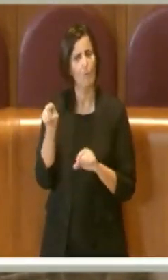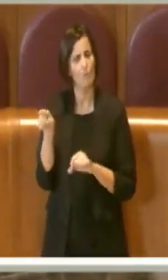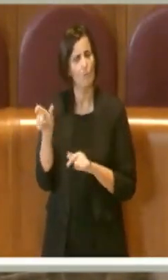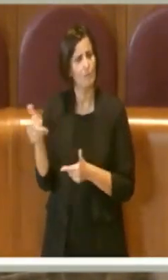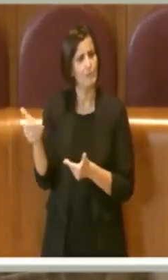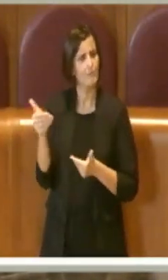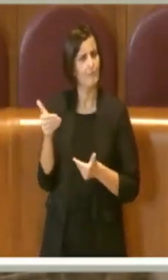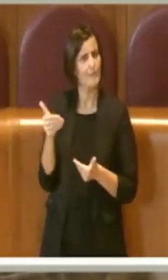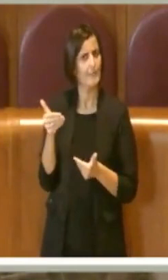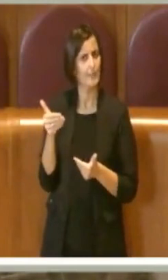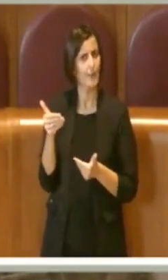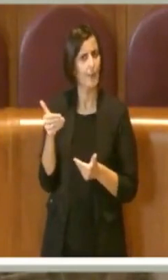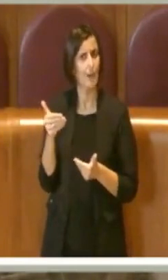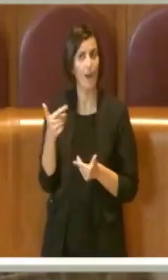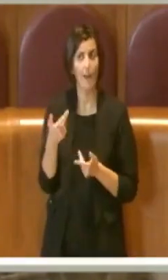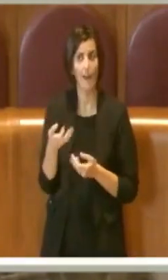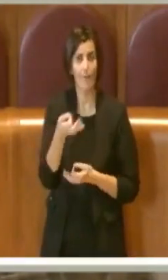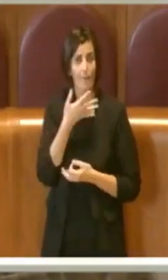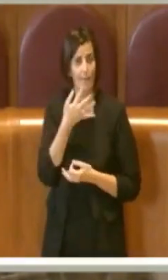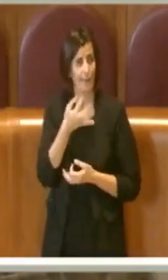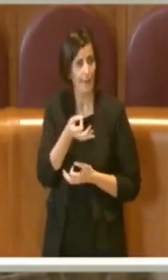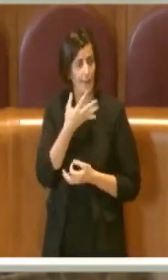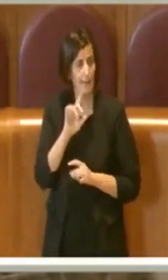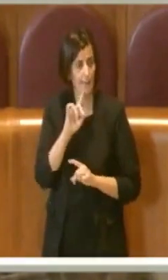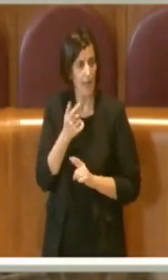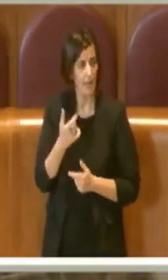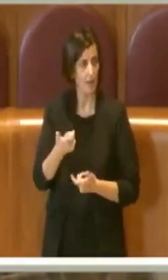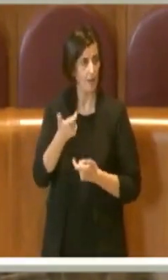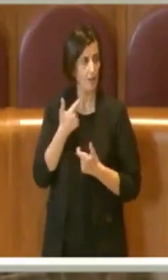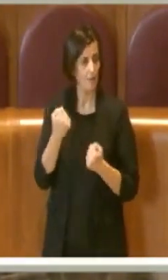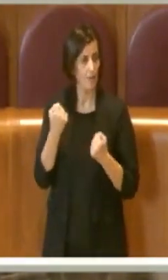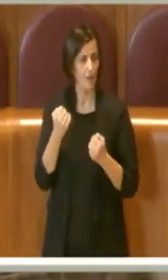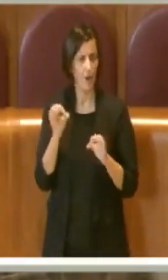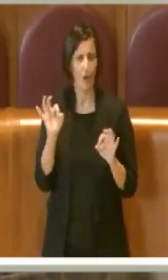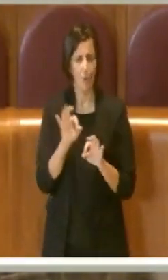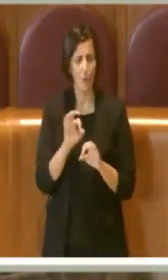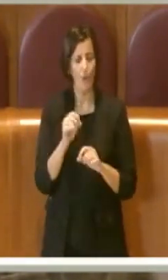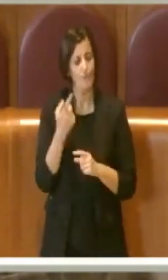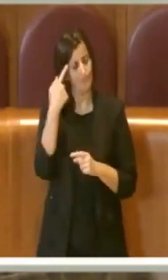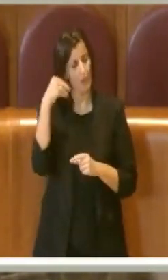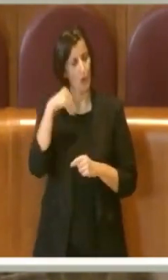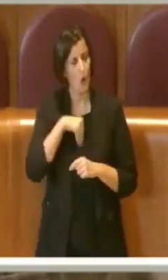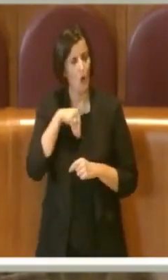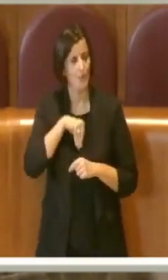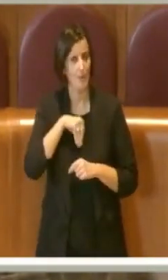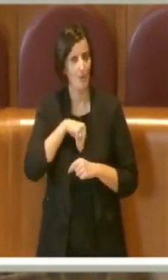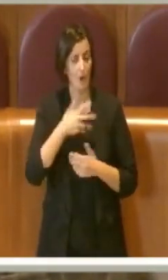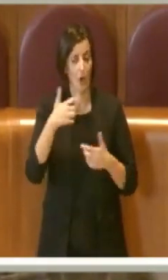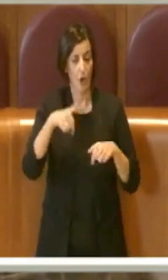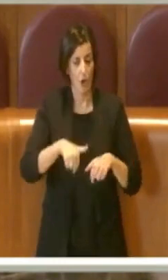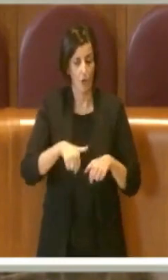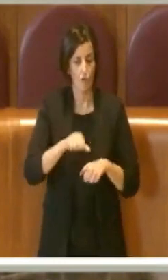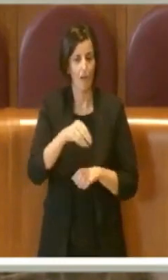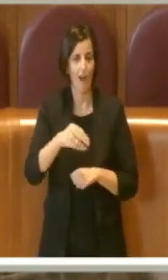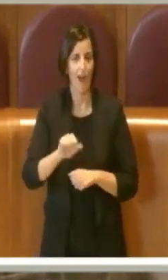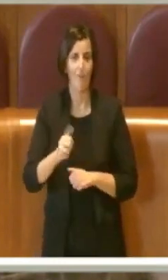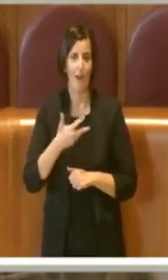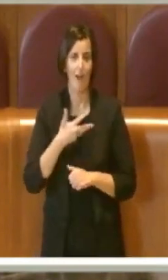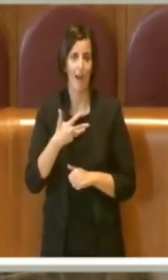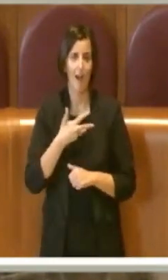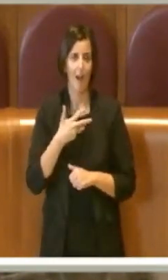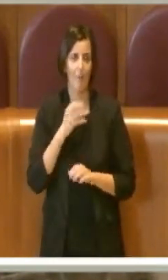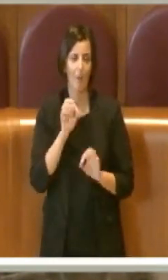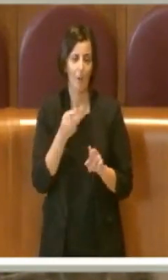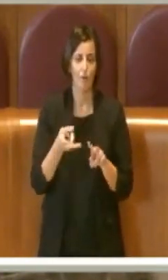a prendere le vitamine, o in realtà è una presa di consapevolezza che oggi Ama ha il